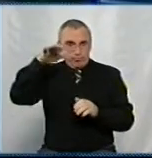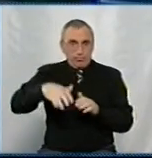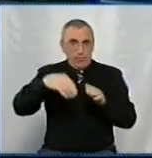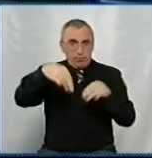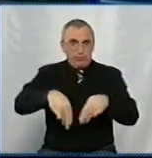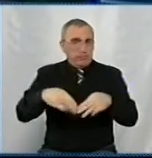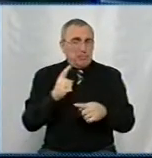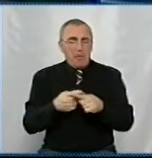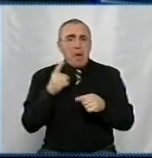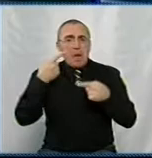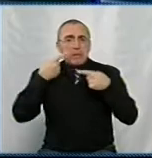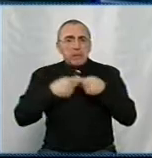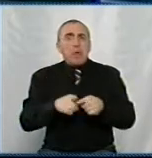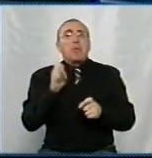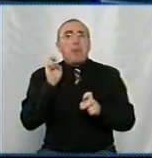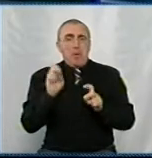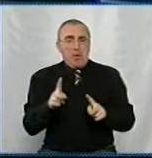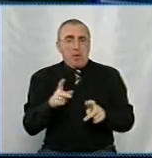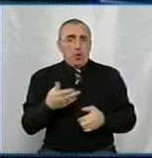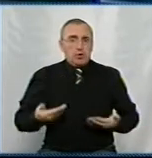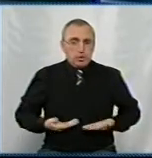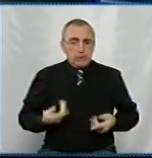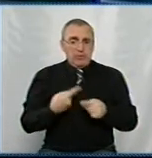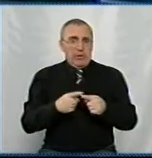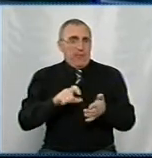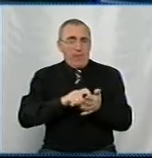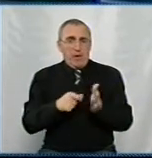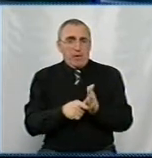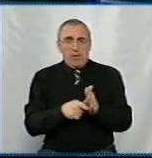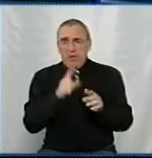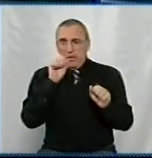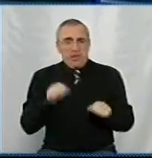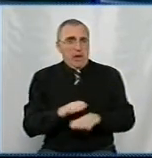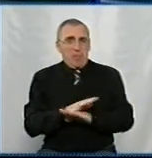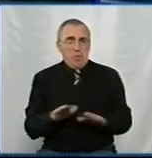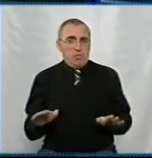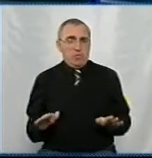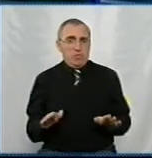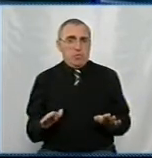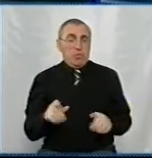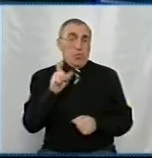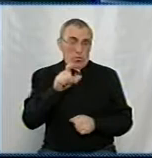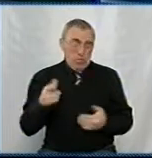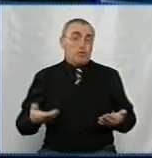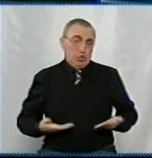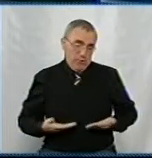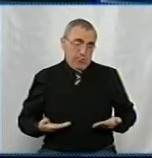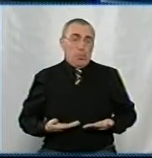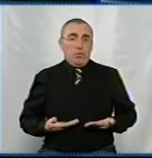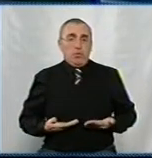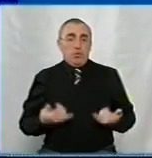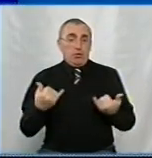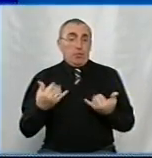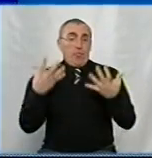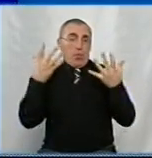Як це технічно потім буде? Тобто, жити в цій квартирі, я так розумію, просто неможливо. Ні, ну, люди живуть. І на